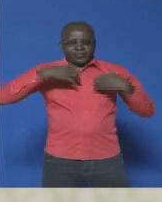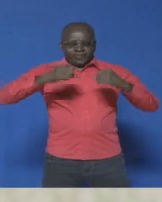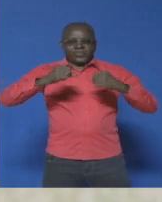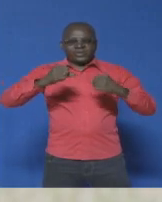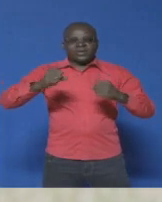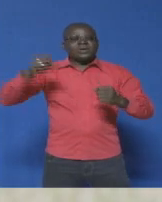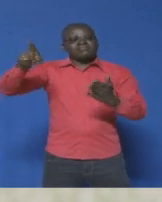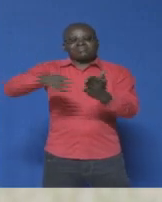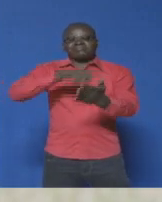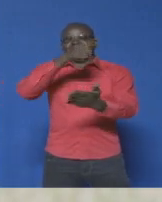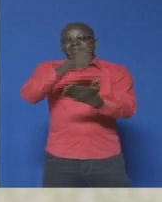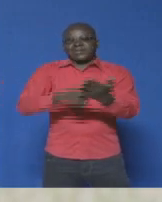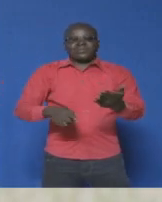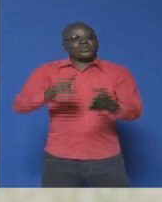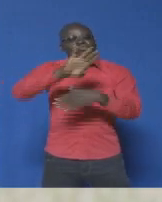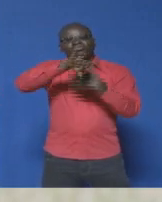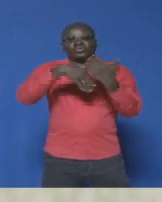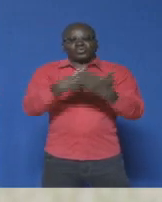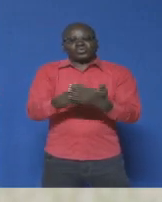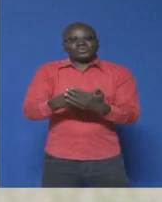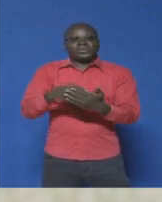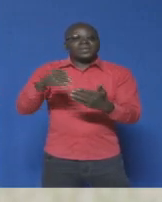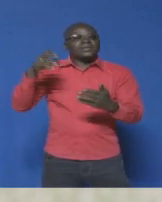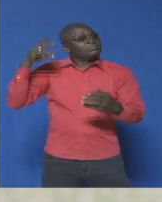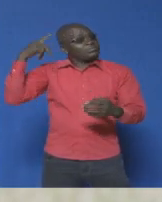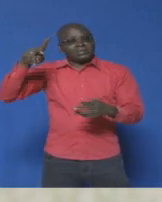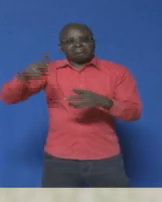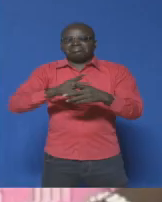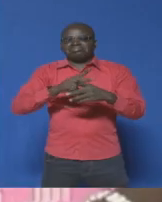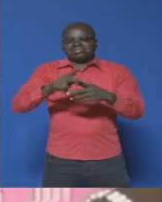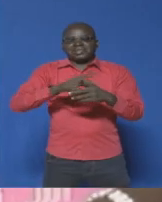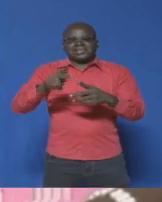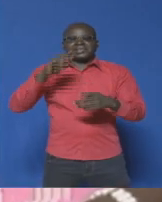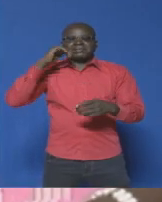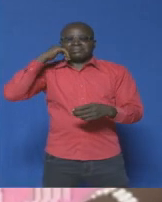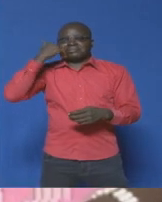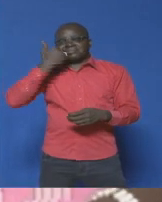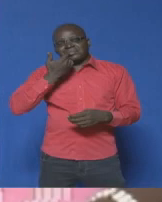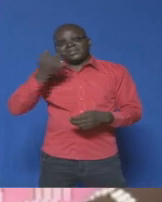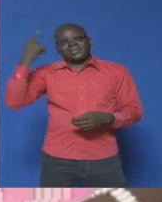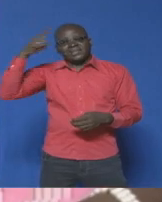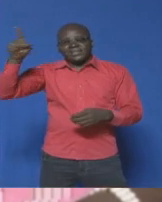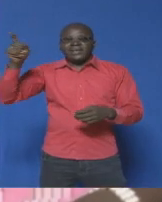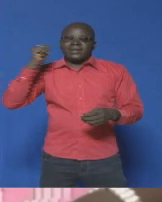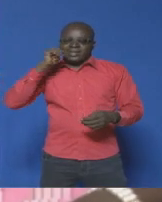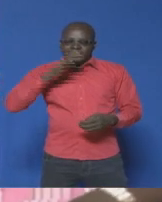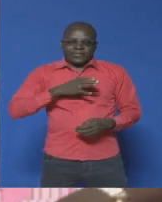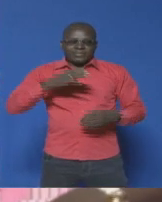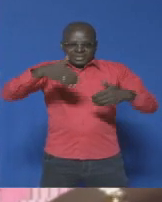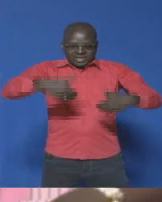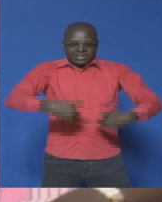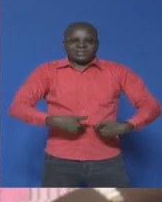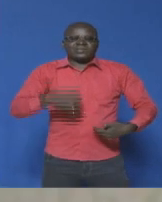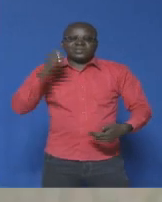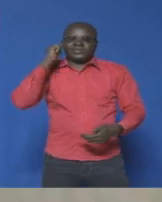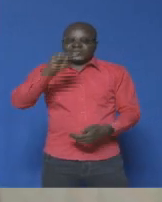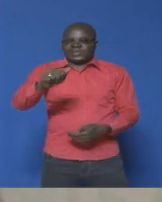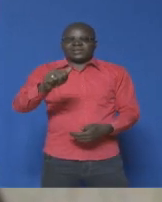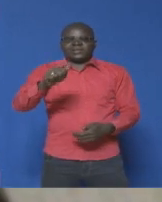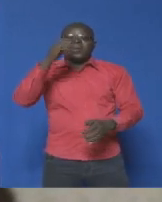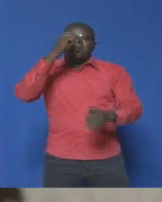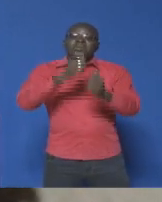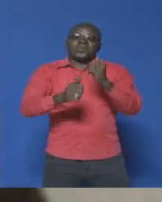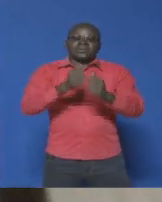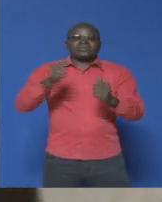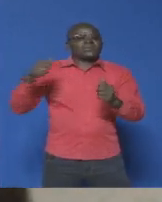ces pratiques humiliantes et dégradantes dont sont victimes les femmes et les jeunes filles. L'enjeu de ce combat, c'est d